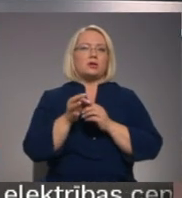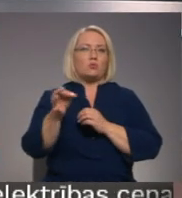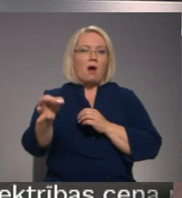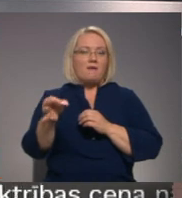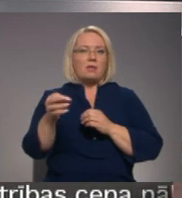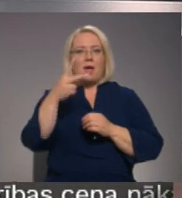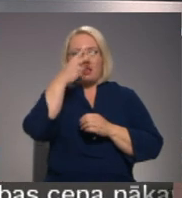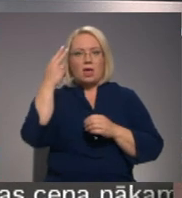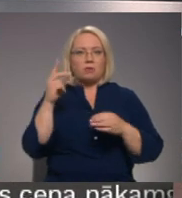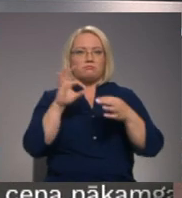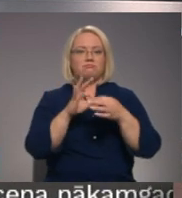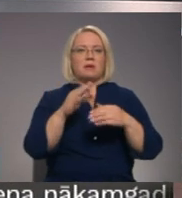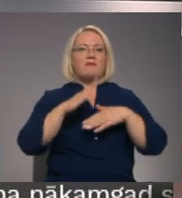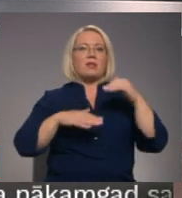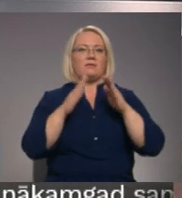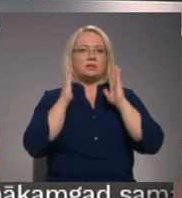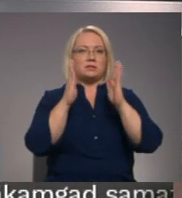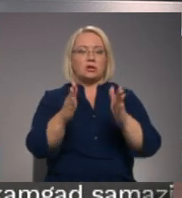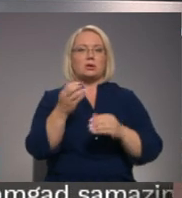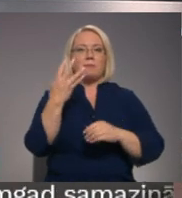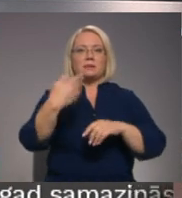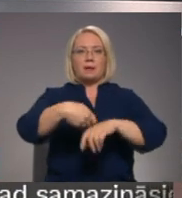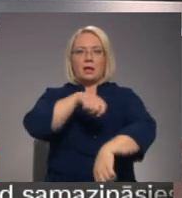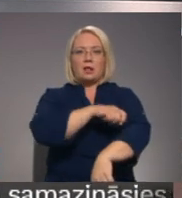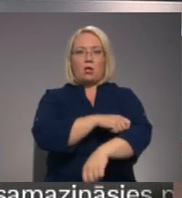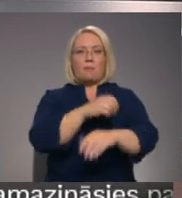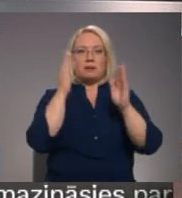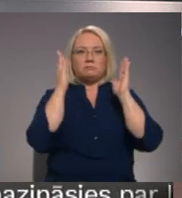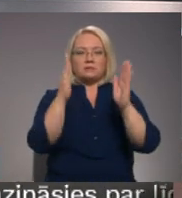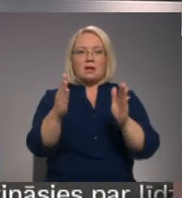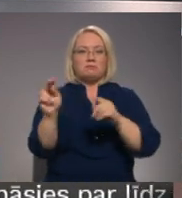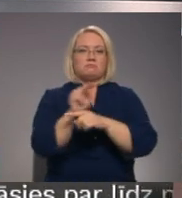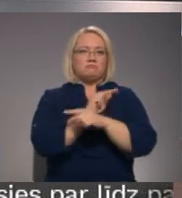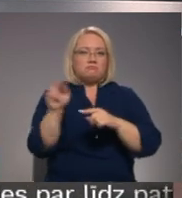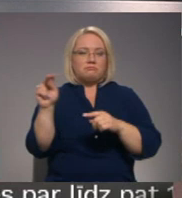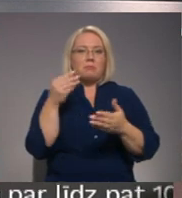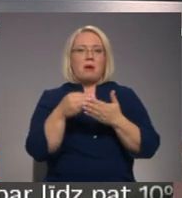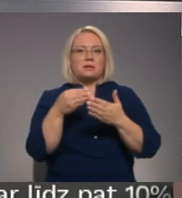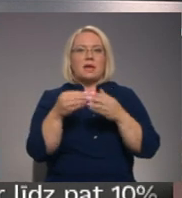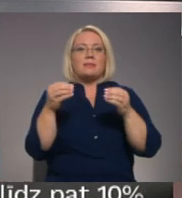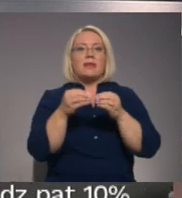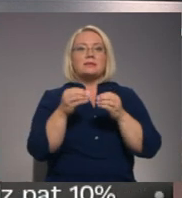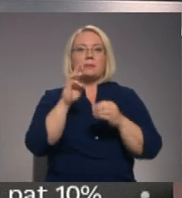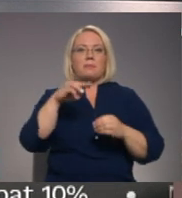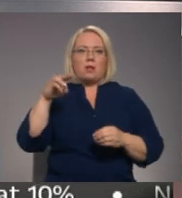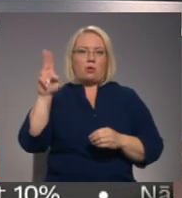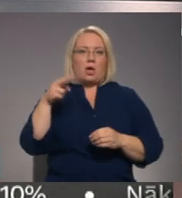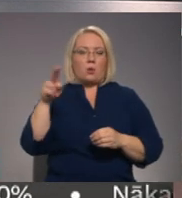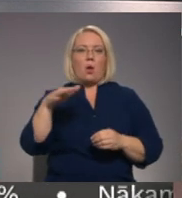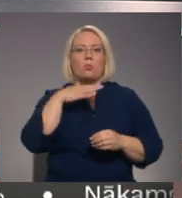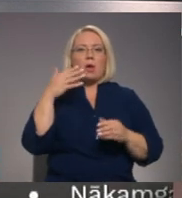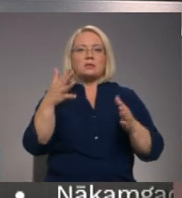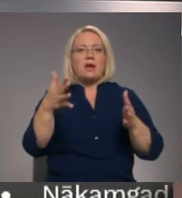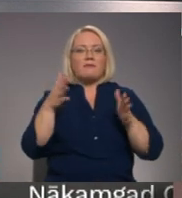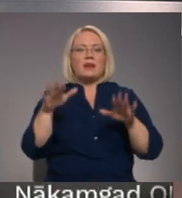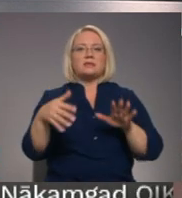savieno kvalitatīvas ceļš. 15 km garā ceļa posma rekonstrukcija izmaksājusi 10 miljonus eiro. Un to daudz efektīvāk